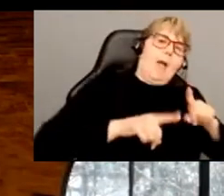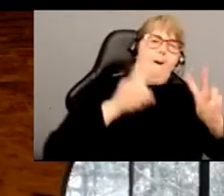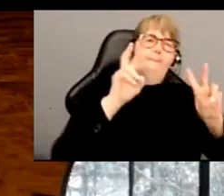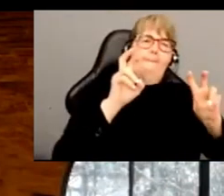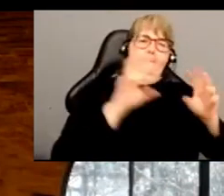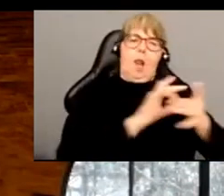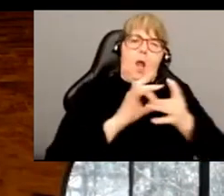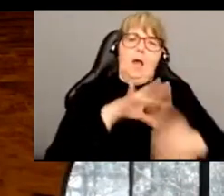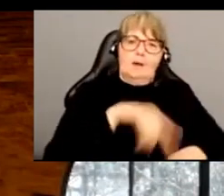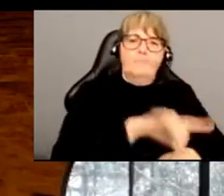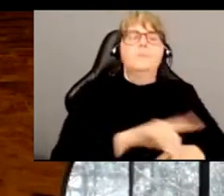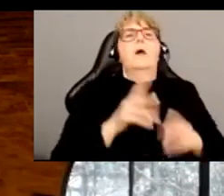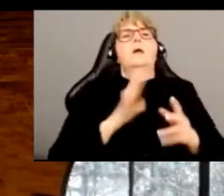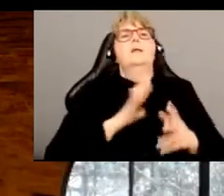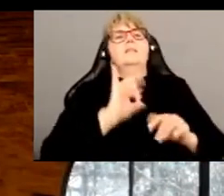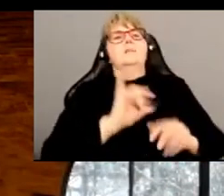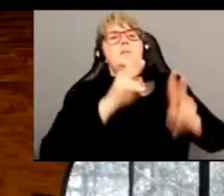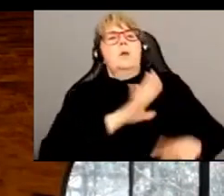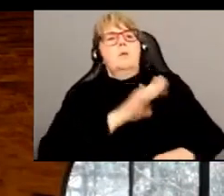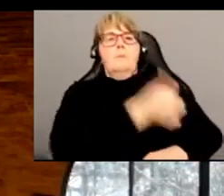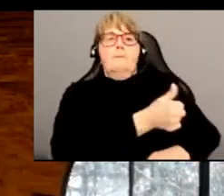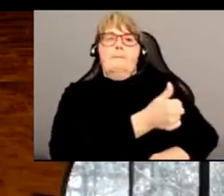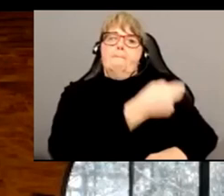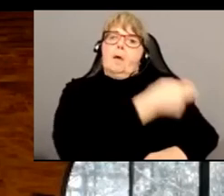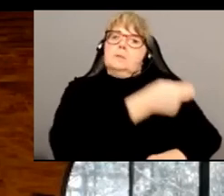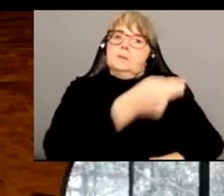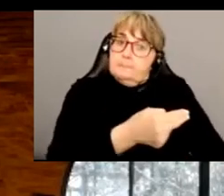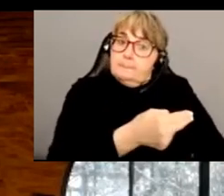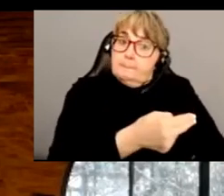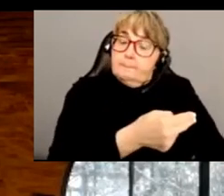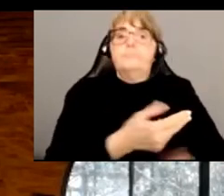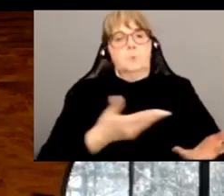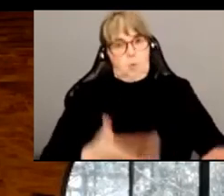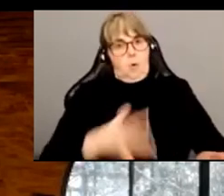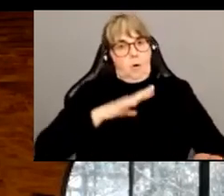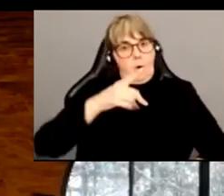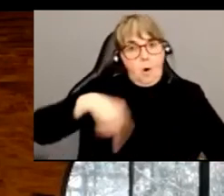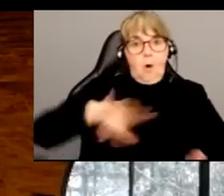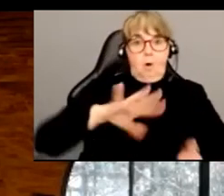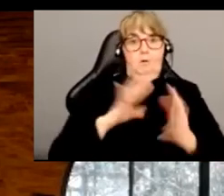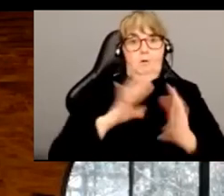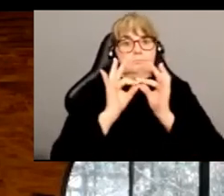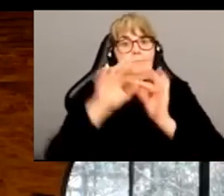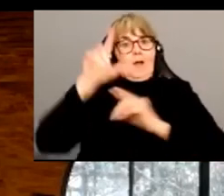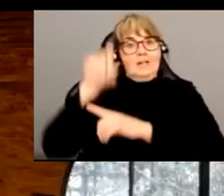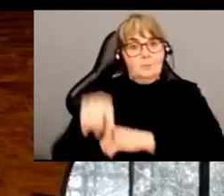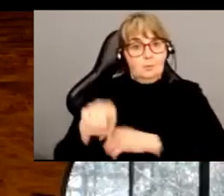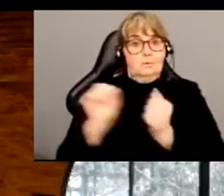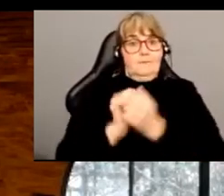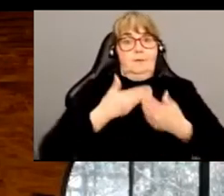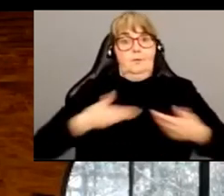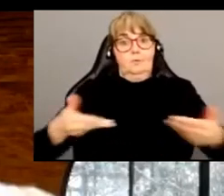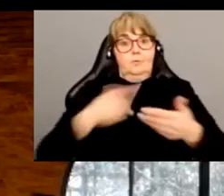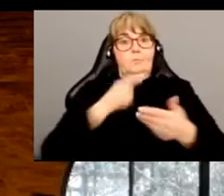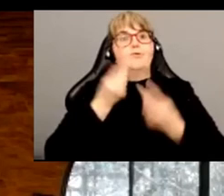incapacités, donc surtout les personnes qui ont des handicaps. Donc là, on a la chance aujourd'hui d'avoir des personnes, des interprètes en LSQ qui sont